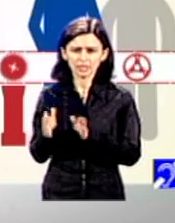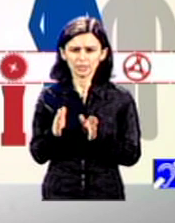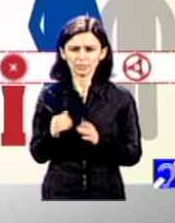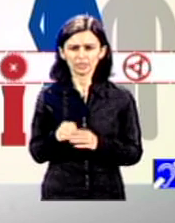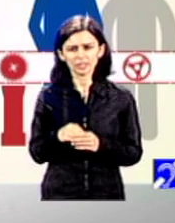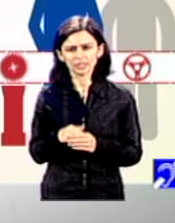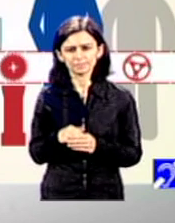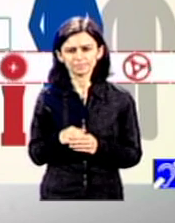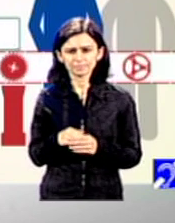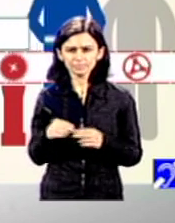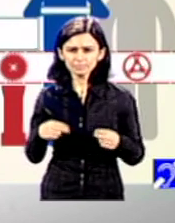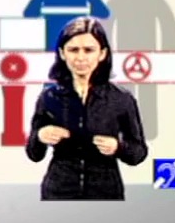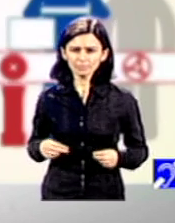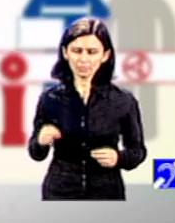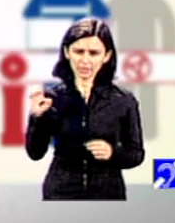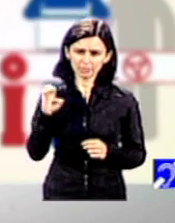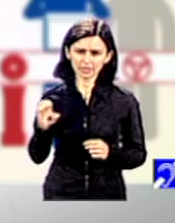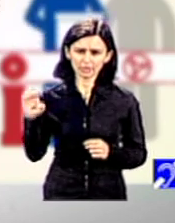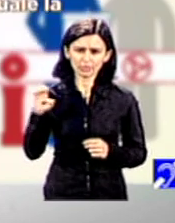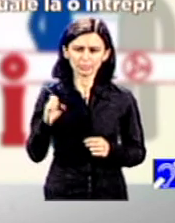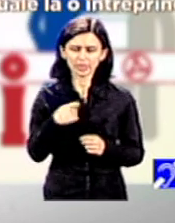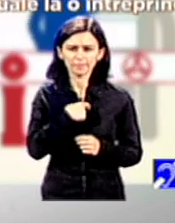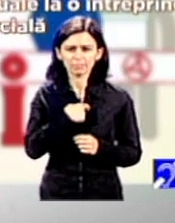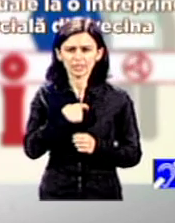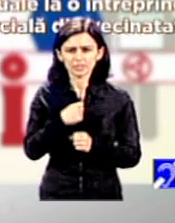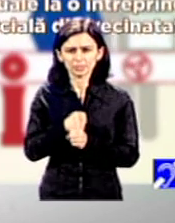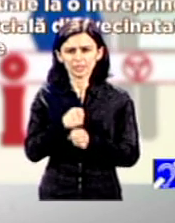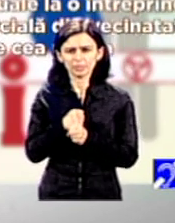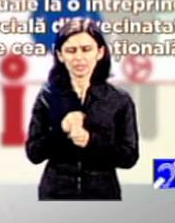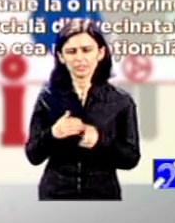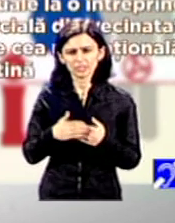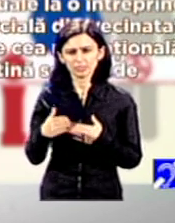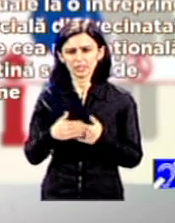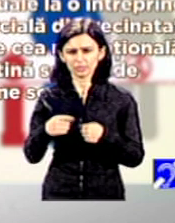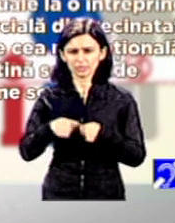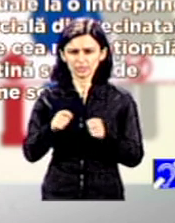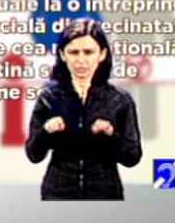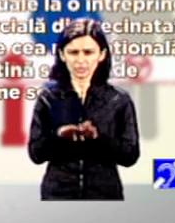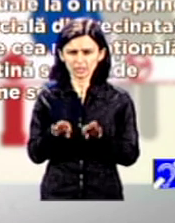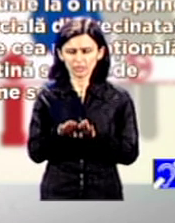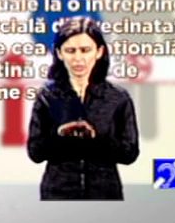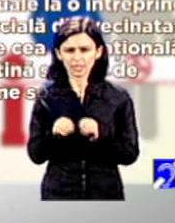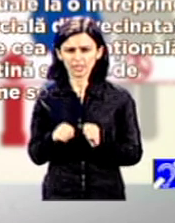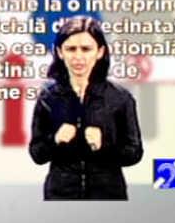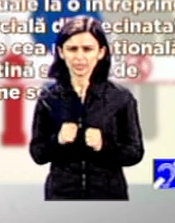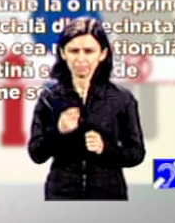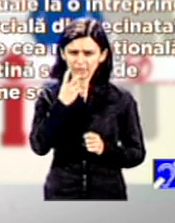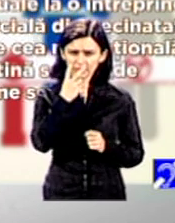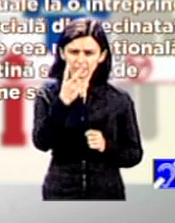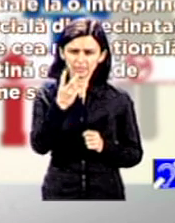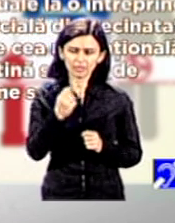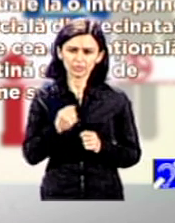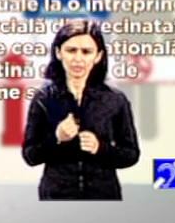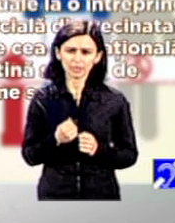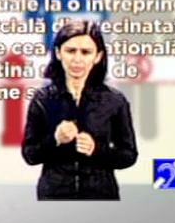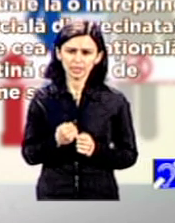europarlamentar să putem, alături de toți colegii din grupul Renew, să ne uităm nu doar